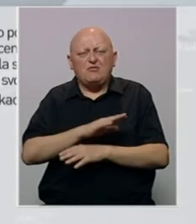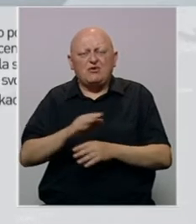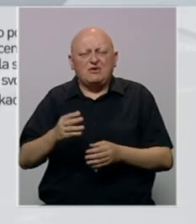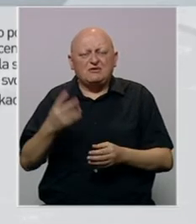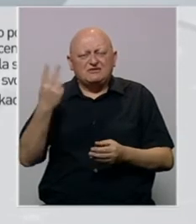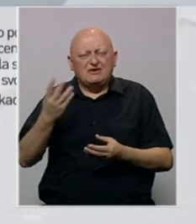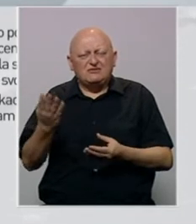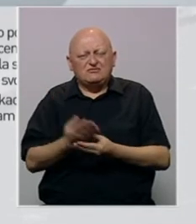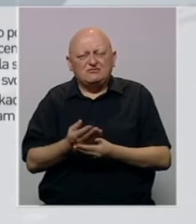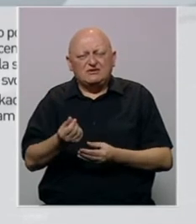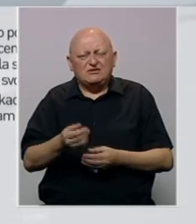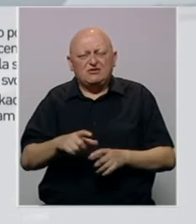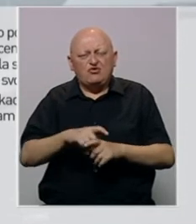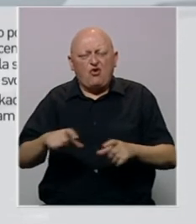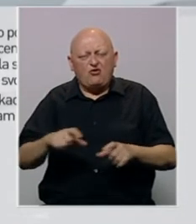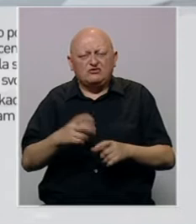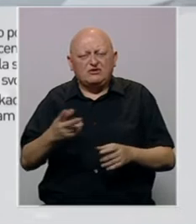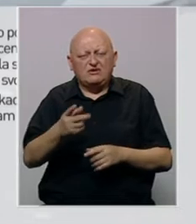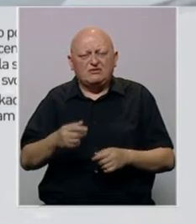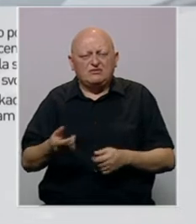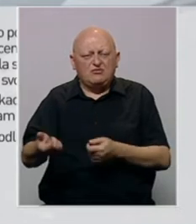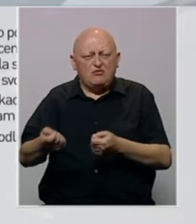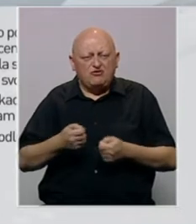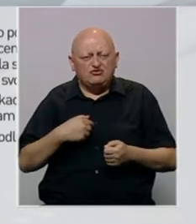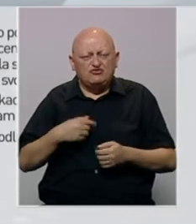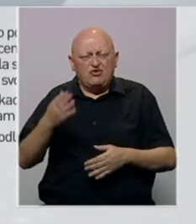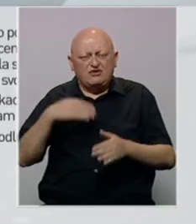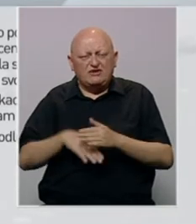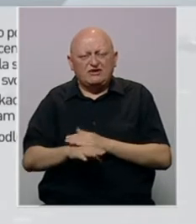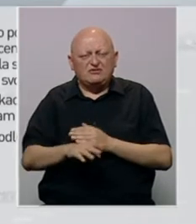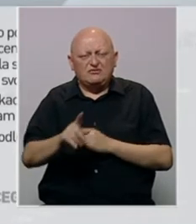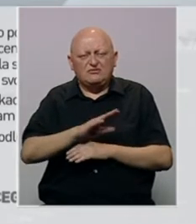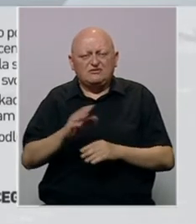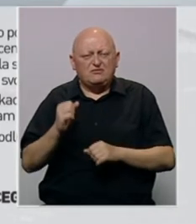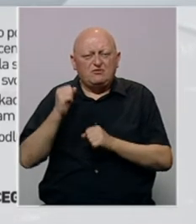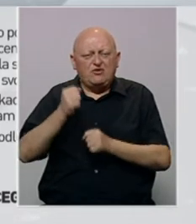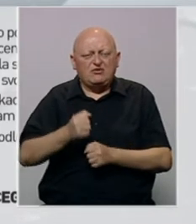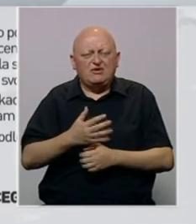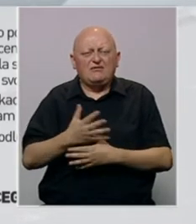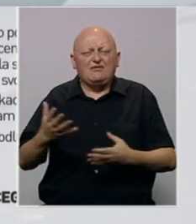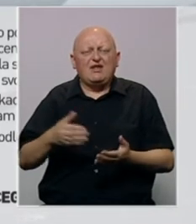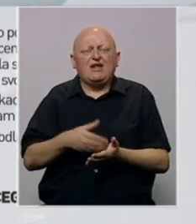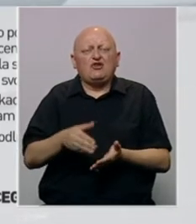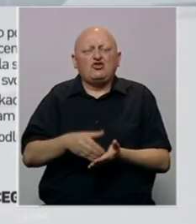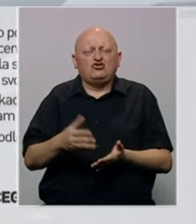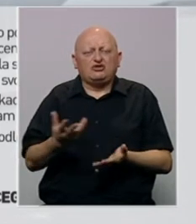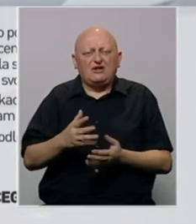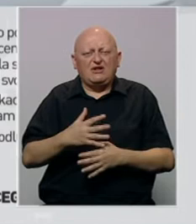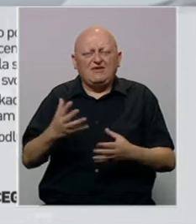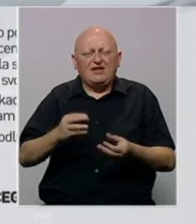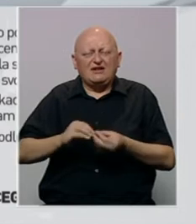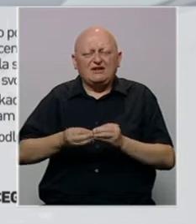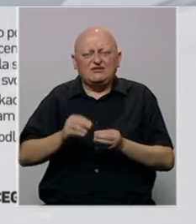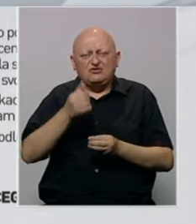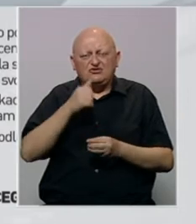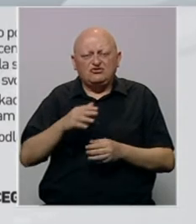držanje devizne rezerve pretvoriti u novčanice i kao takve povući u svoj trezor. Sve ovo bi nosilo izuzetno velike troškove kao i ogroman rizik,